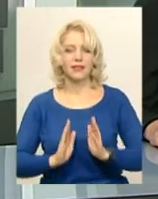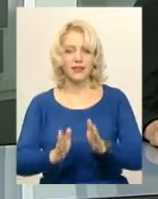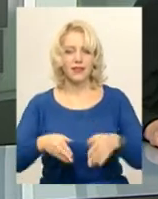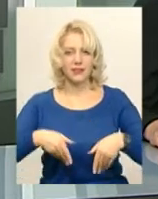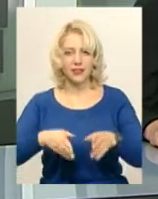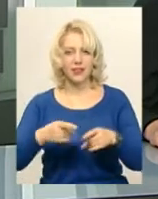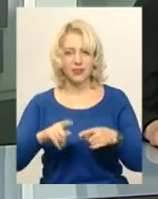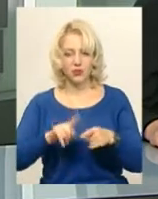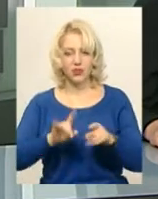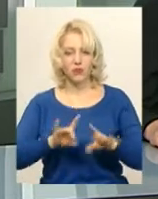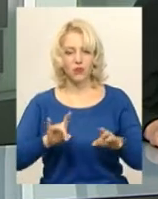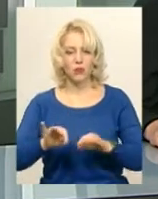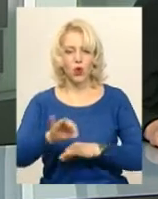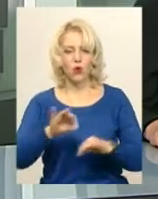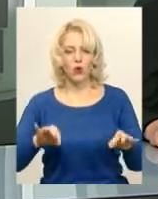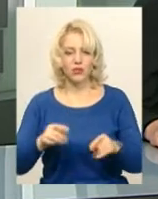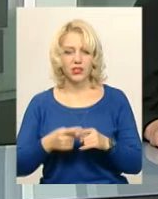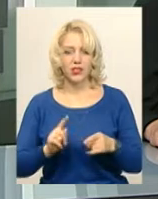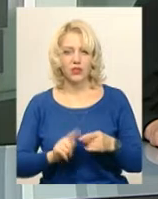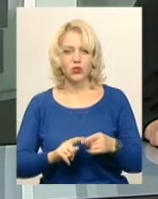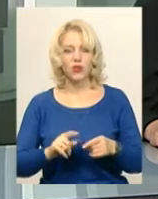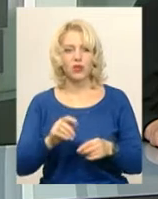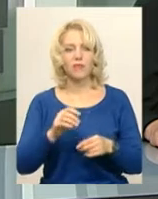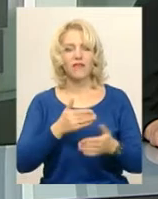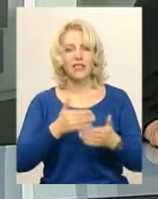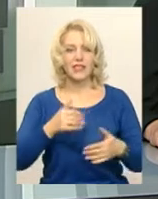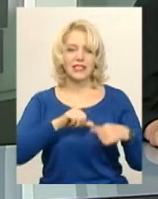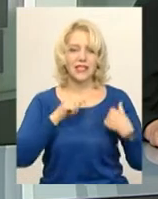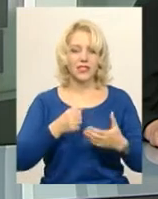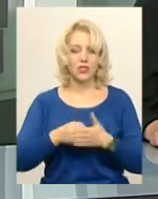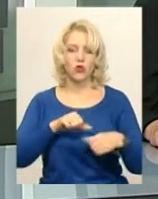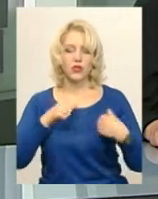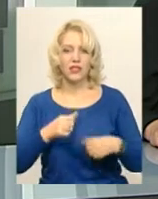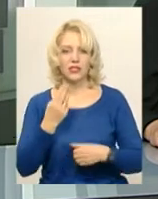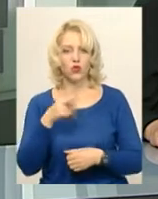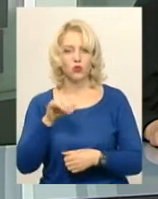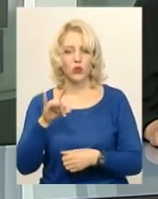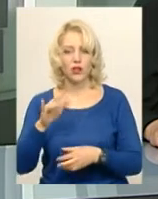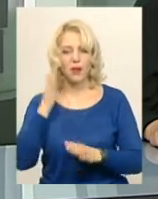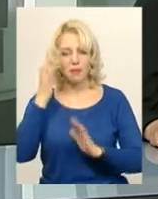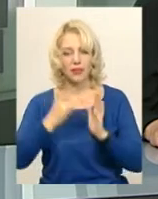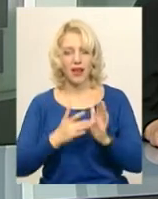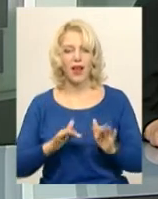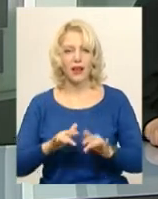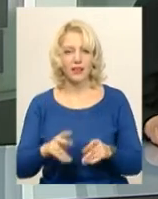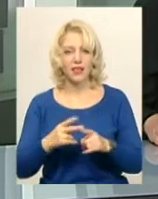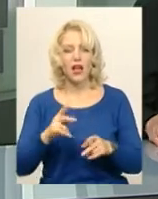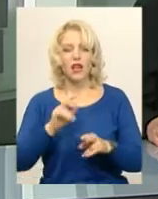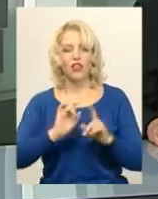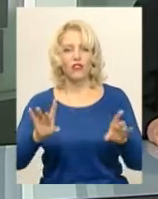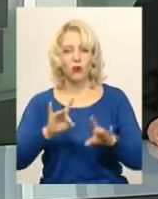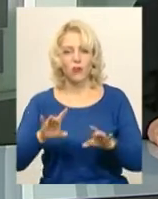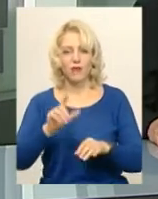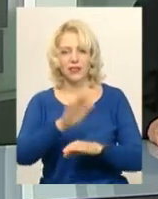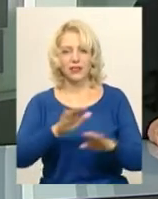координатор благодійного фонду «Серце до серця» Хмельницької області Наталія Шмурікова. Мета акції – інформувати учнів молодших класів про правила